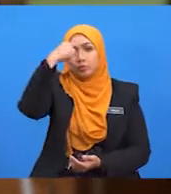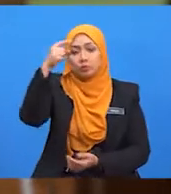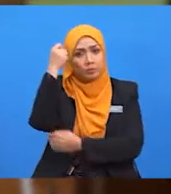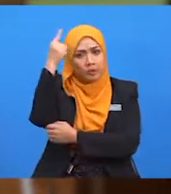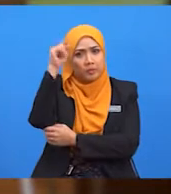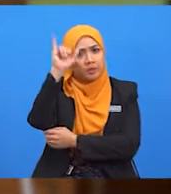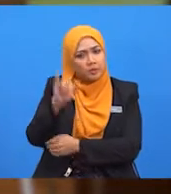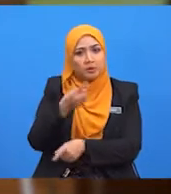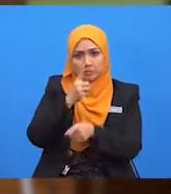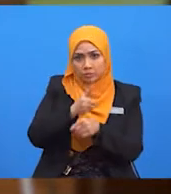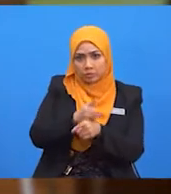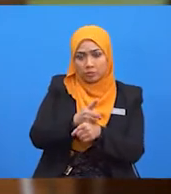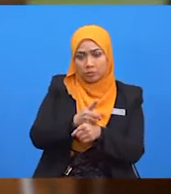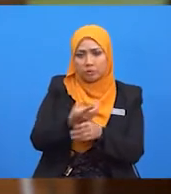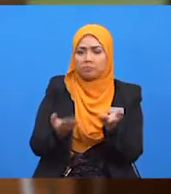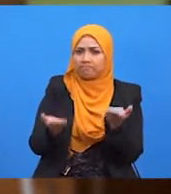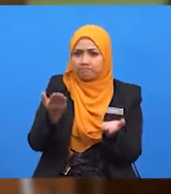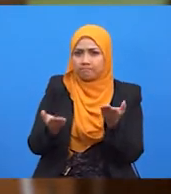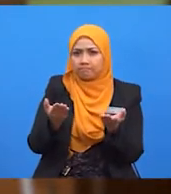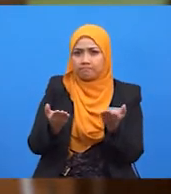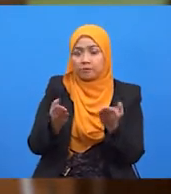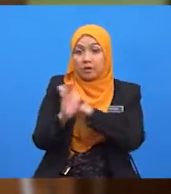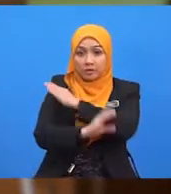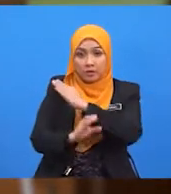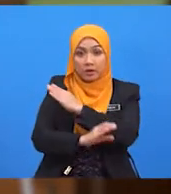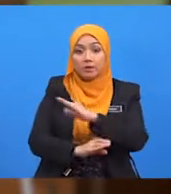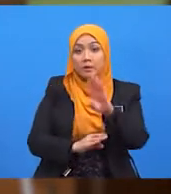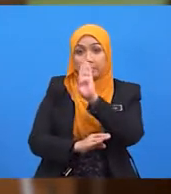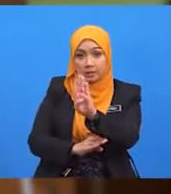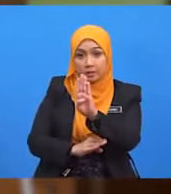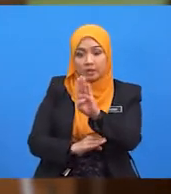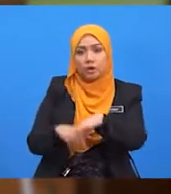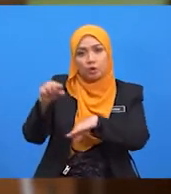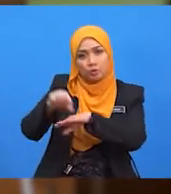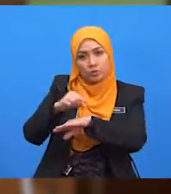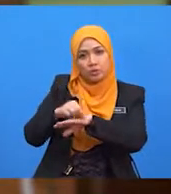lanjut, andaikan negara B mengenakan terif spesifik.